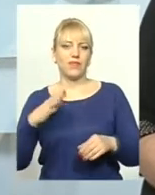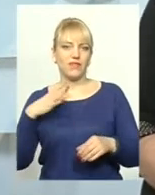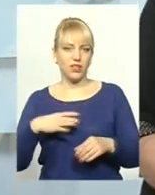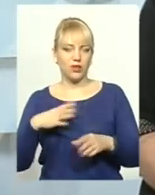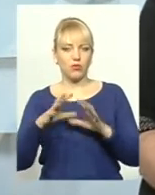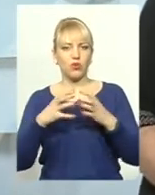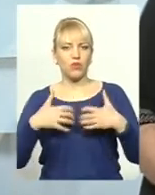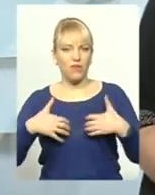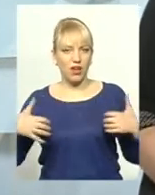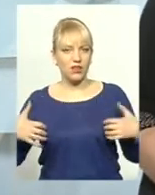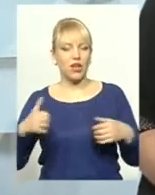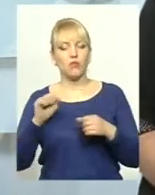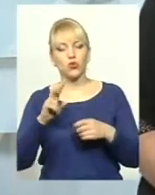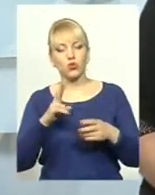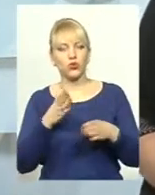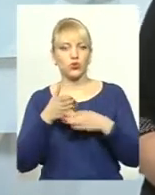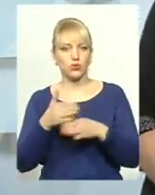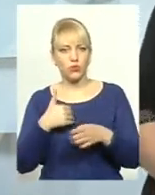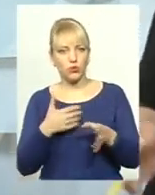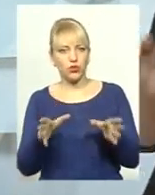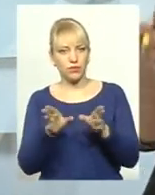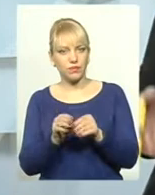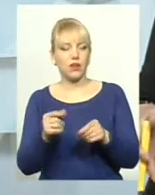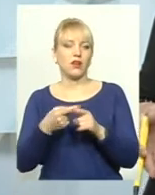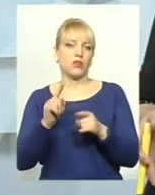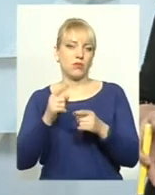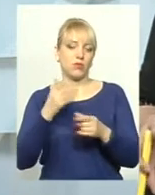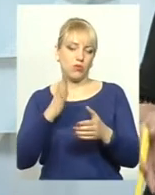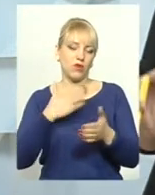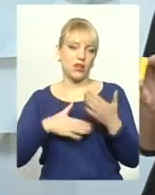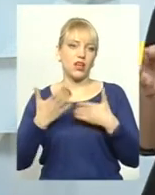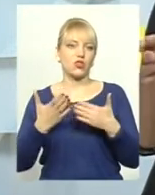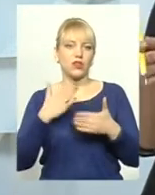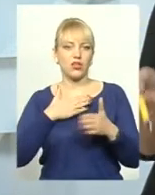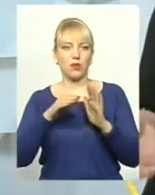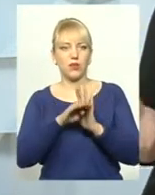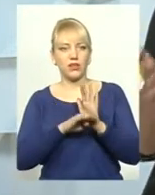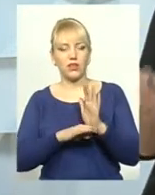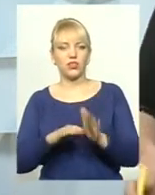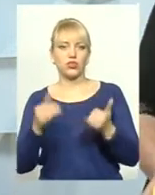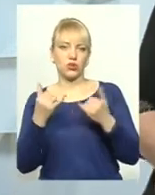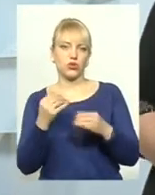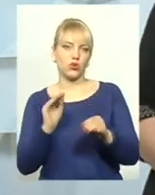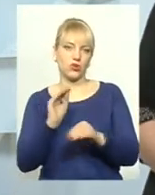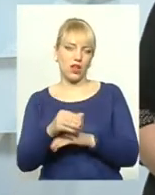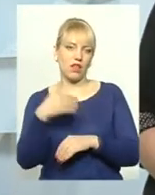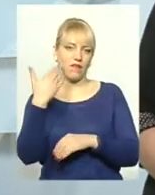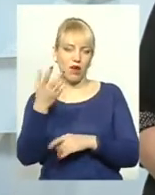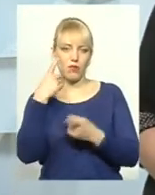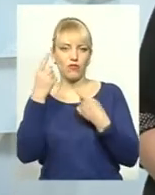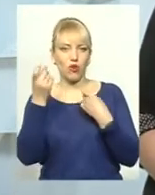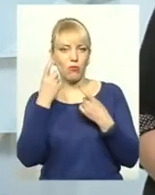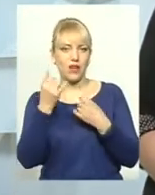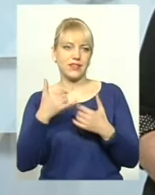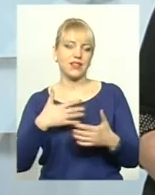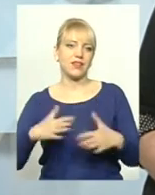Можливо, хтось хоче долучитися. Також будемо раді, якщо наша передача сьогоднішня додала вам інформацію